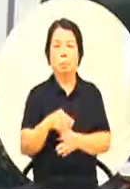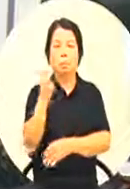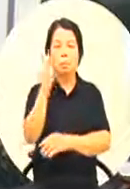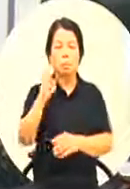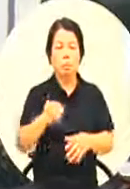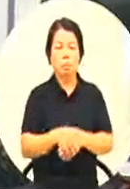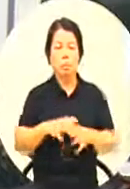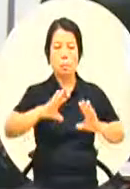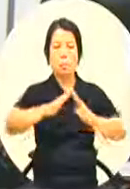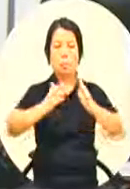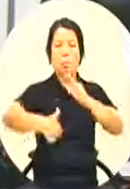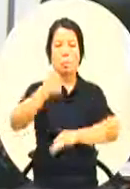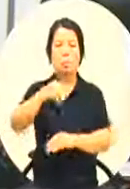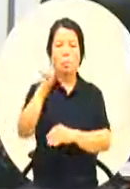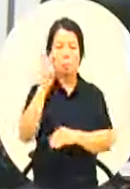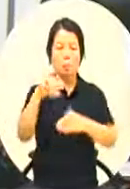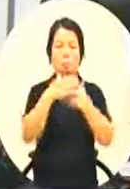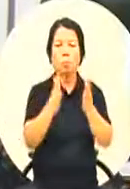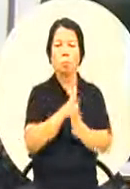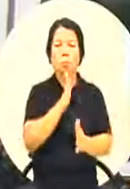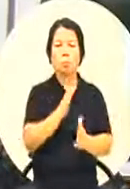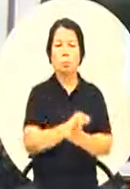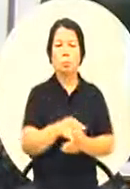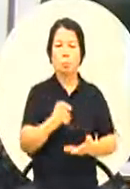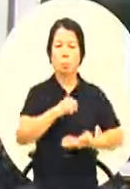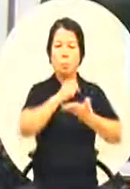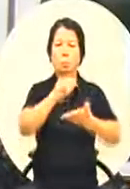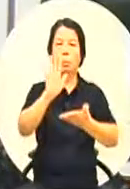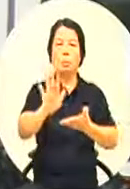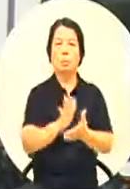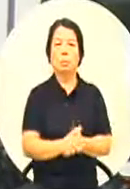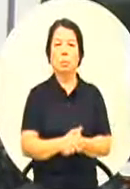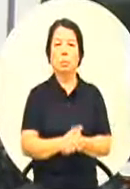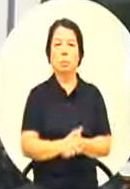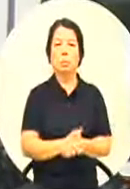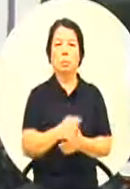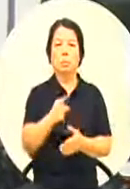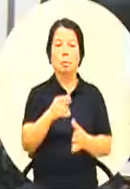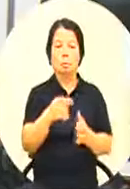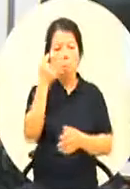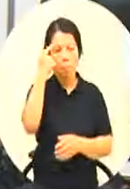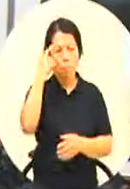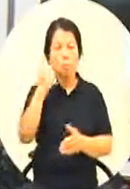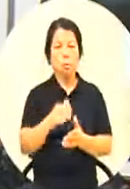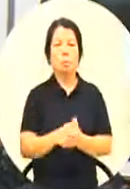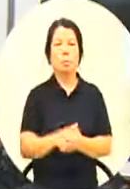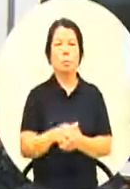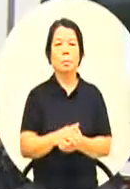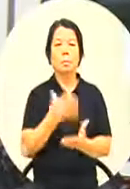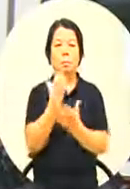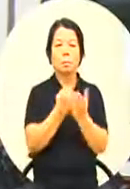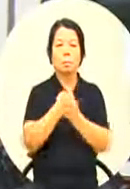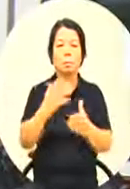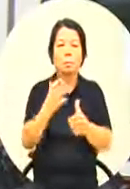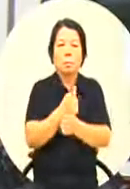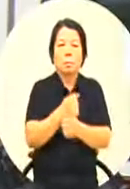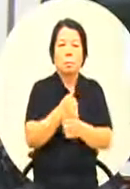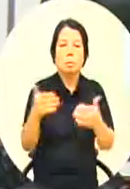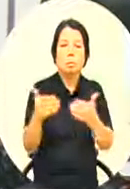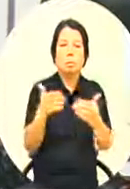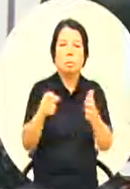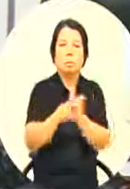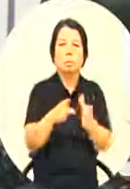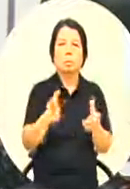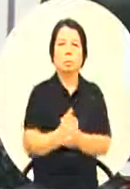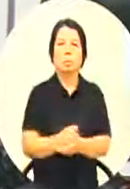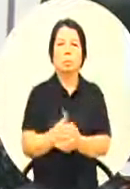长也宣示了我也丢出这个议题了那剩下的比较概念式的我们就留到我们总咨询的时候再讨论希望